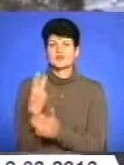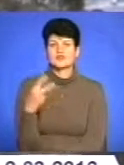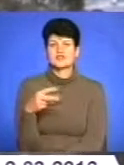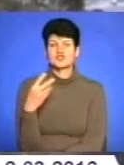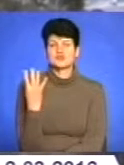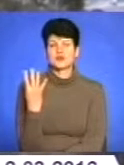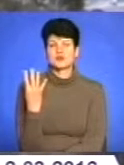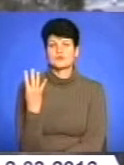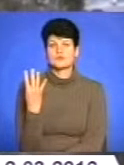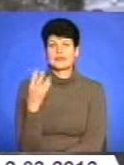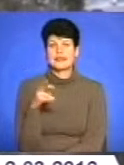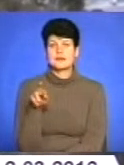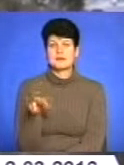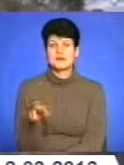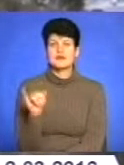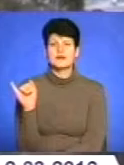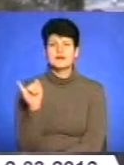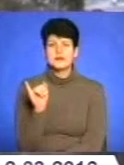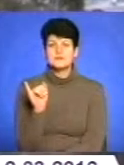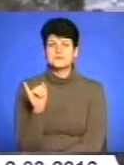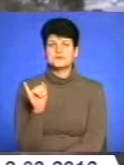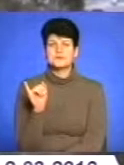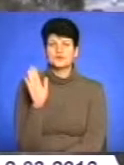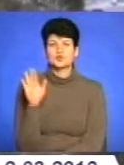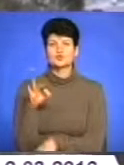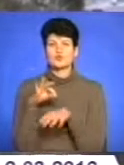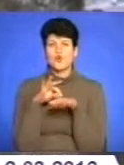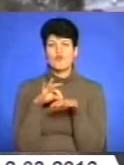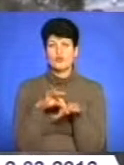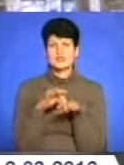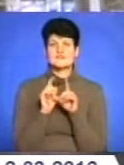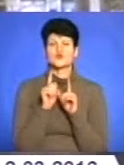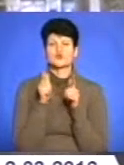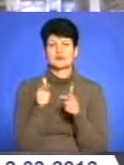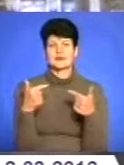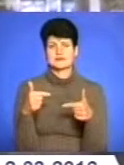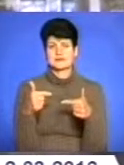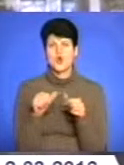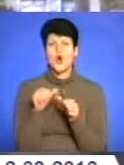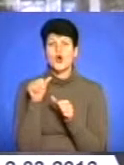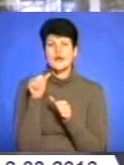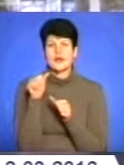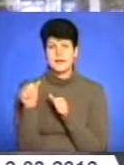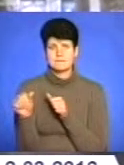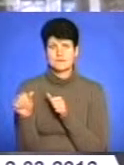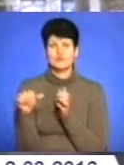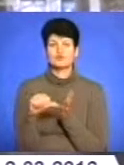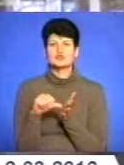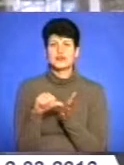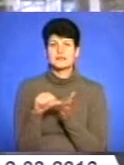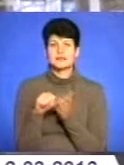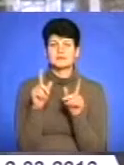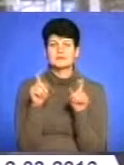липня і далі будуть проводитися ці ступні іспити. Окремим учасникам